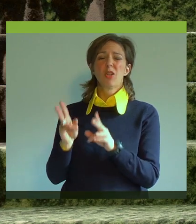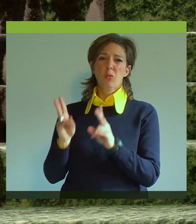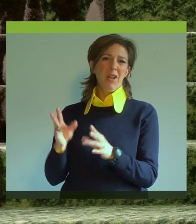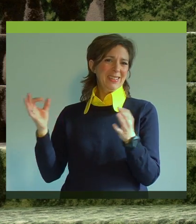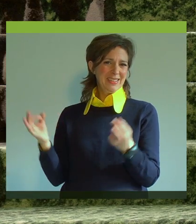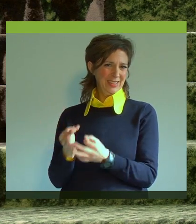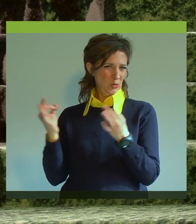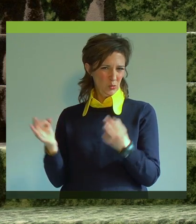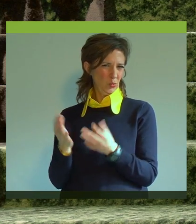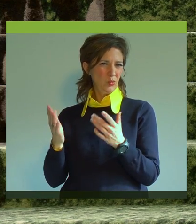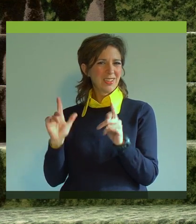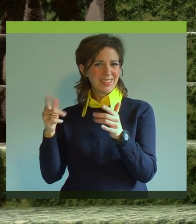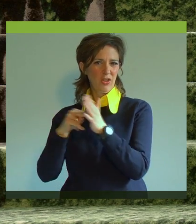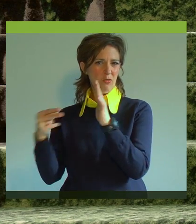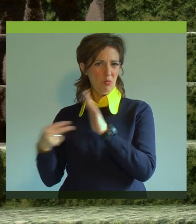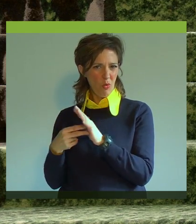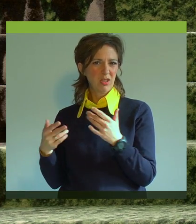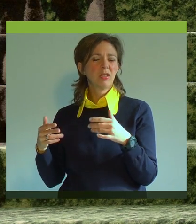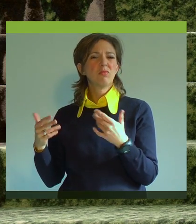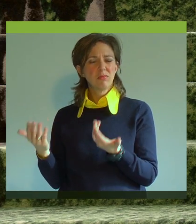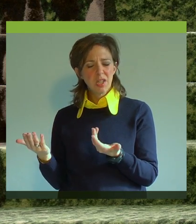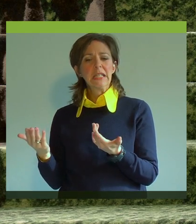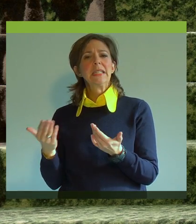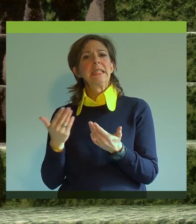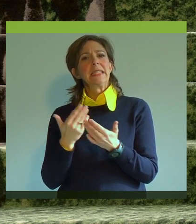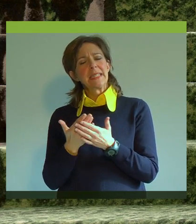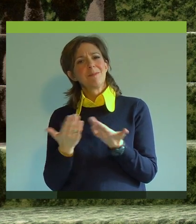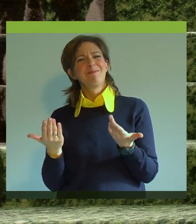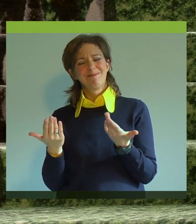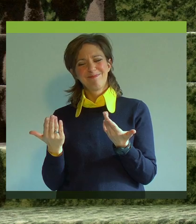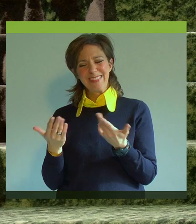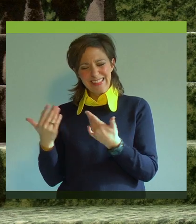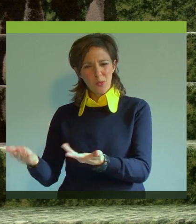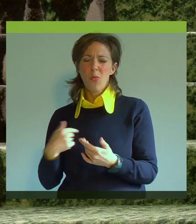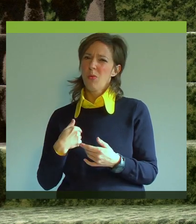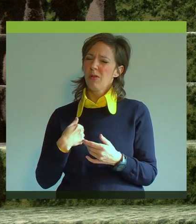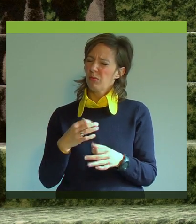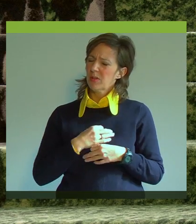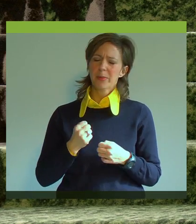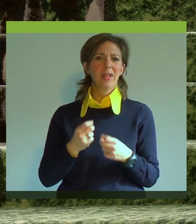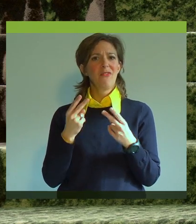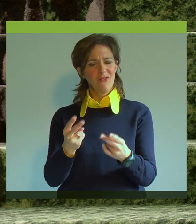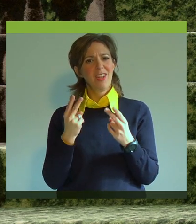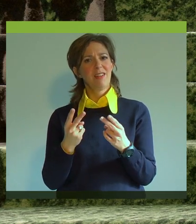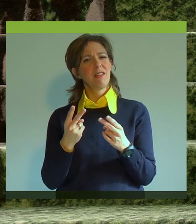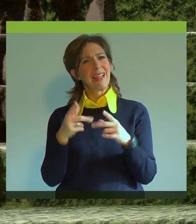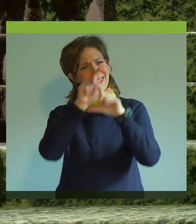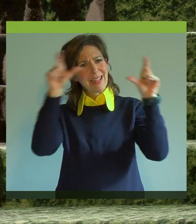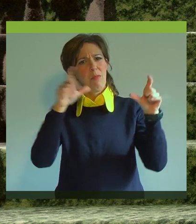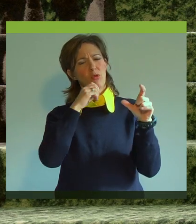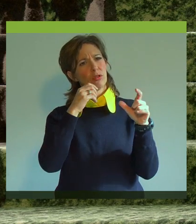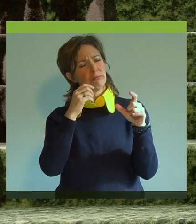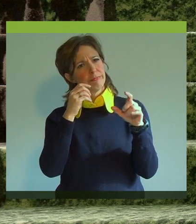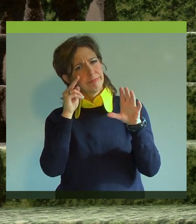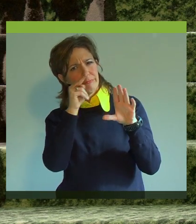explizit damit beschäftigt. habe ja keinen gesellschaftspolitischen Studiengang. Aber gerade weil das so ist, finde ich es ganz wichtig, mich trotzdem mit diesen